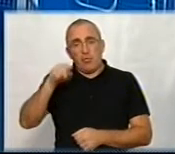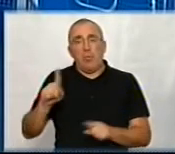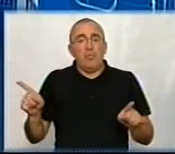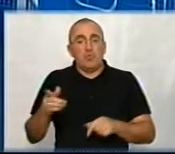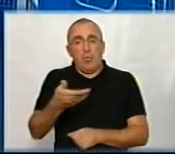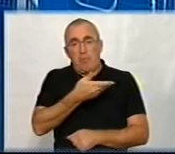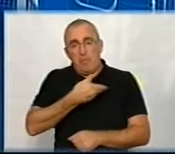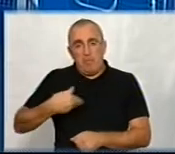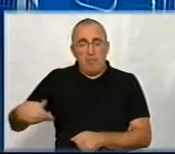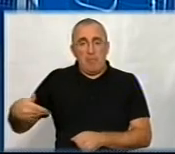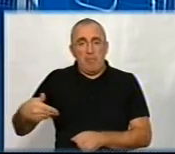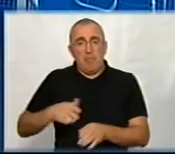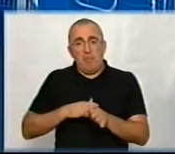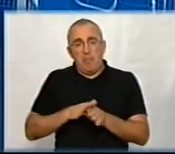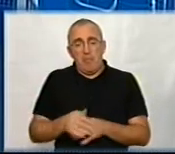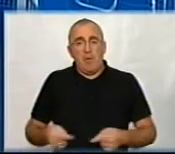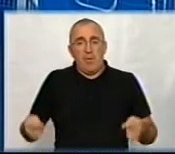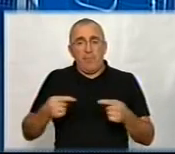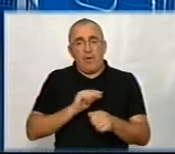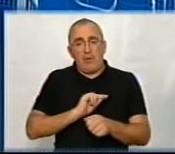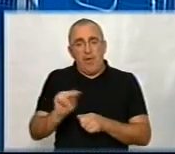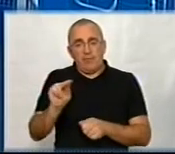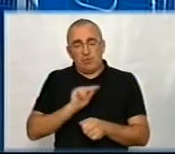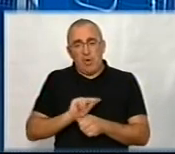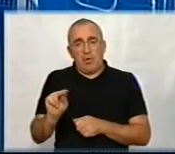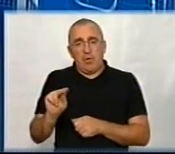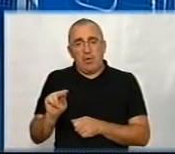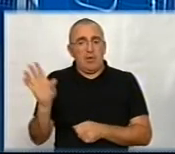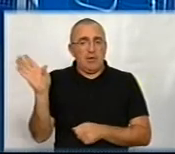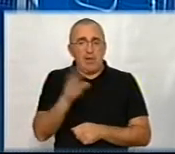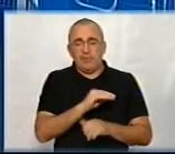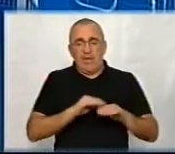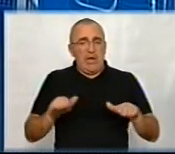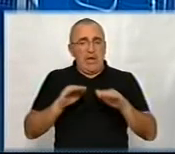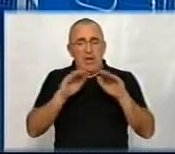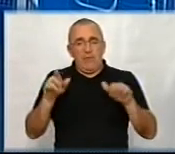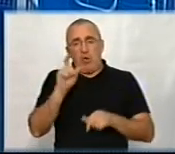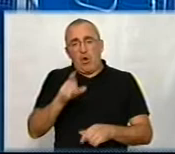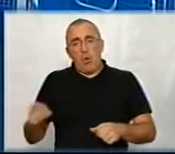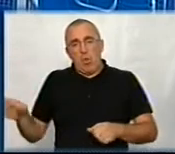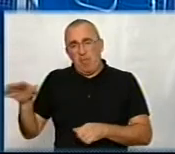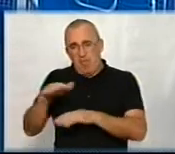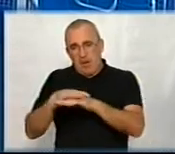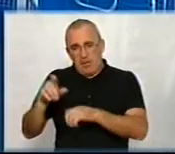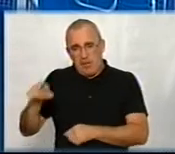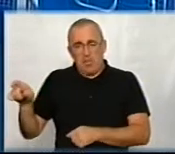щоб ми проводили відповідні навчання на всіх рівнях і громадян, і